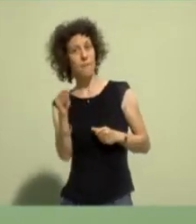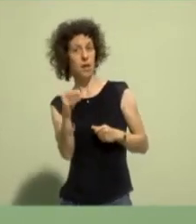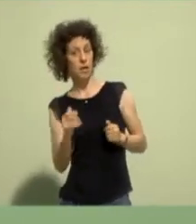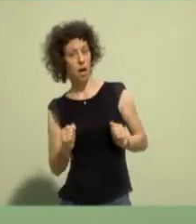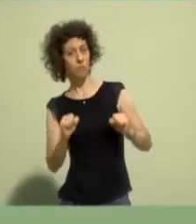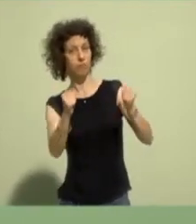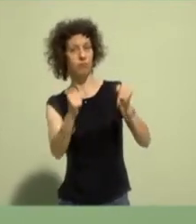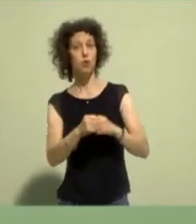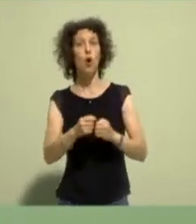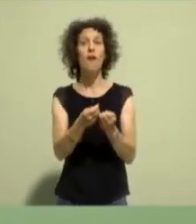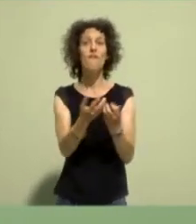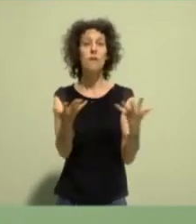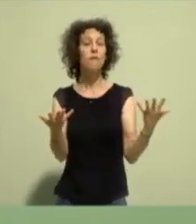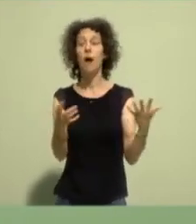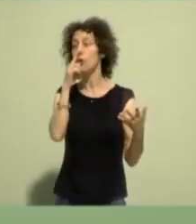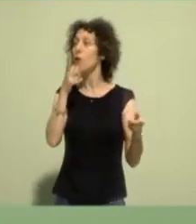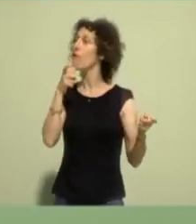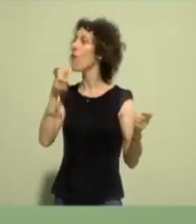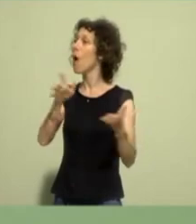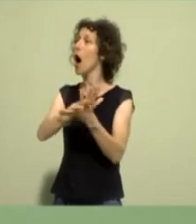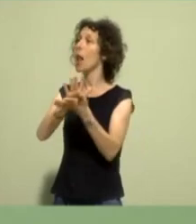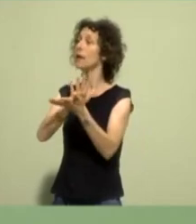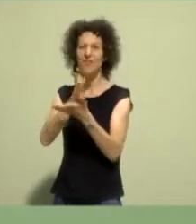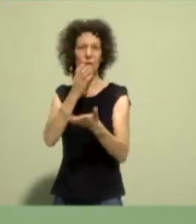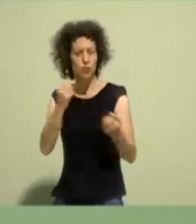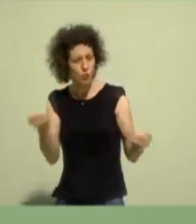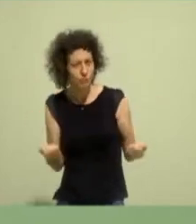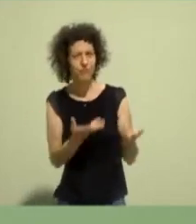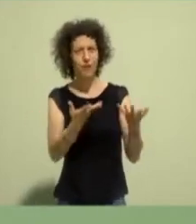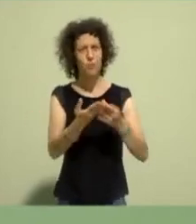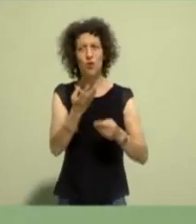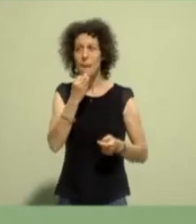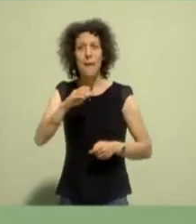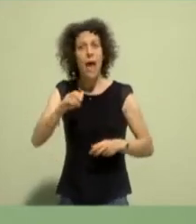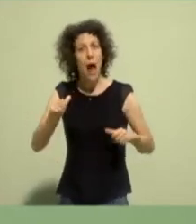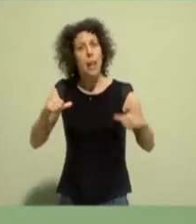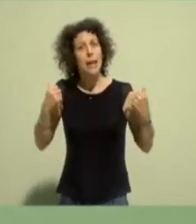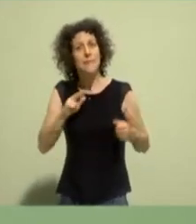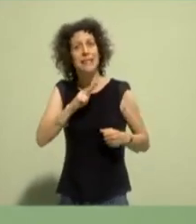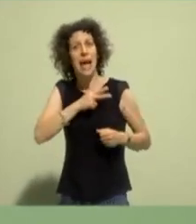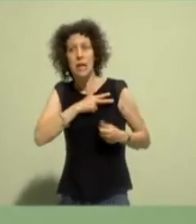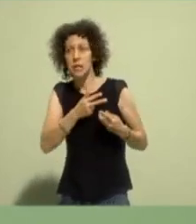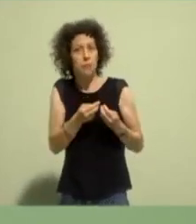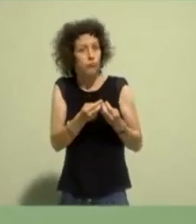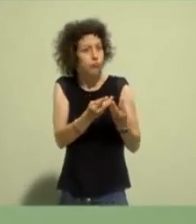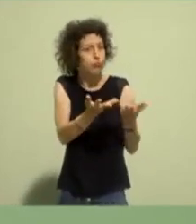Vielfaltstatut mit Leben zu füllen und Menschen mit verschiedenen, noch mehr Lebensrealitäten in unserer Partei zu verankern. Hierbei